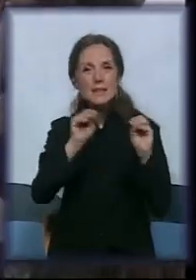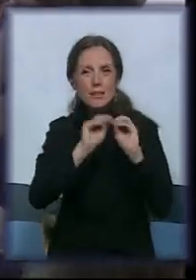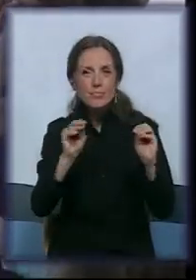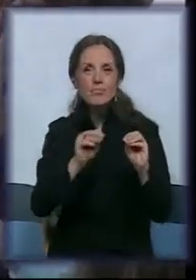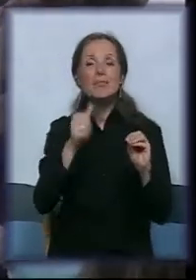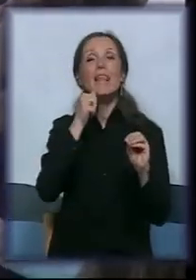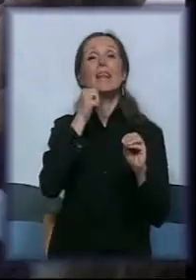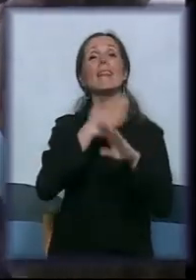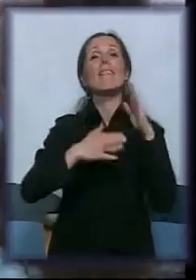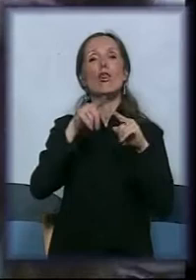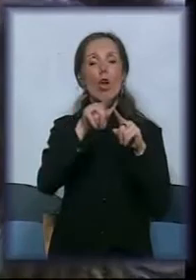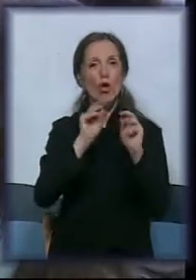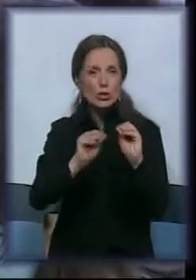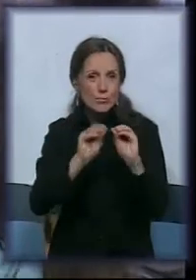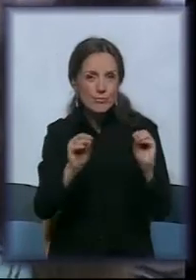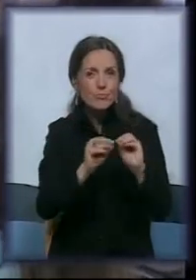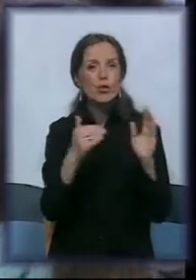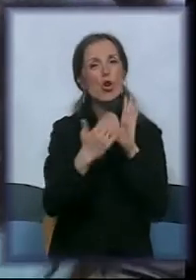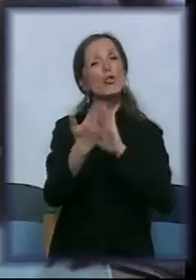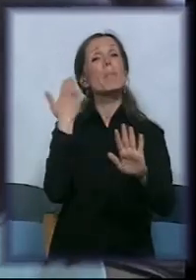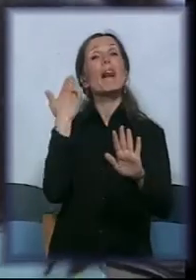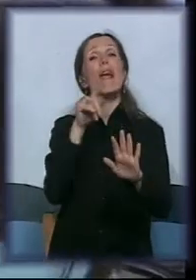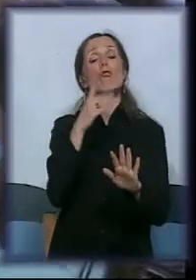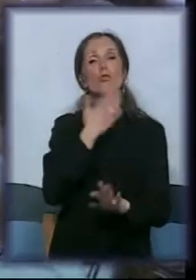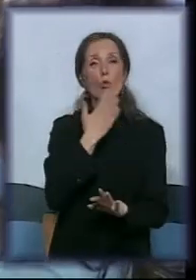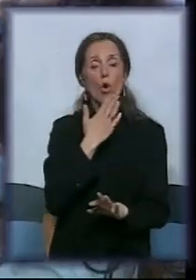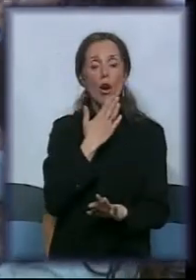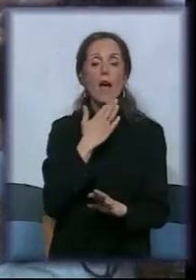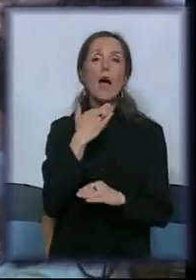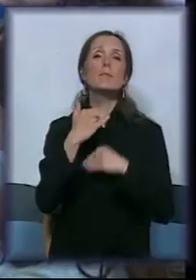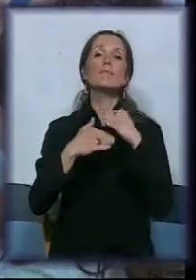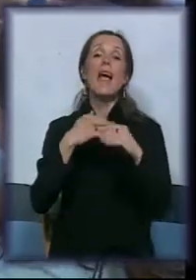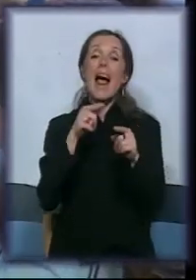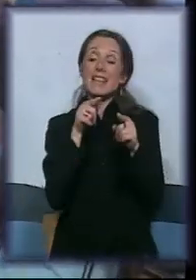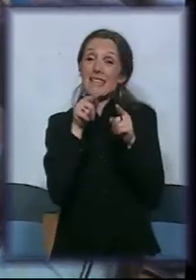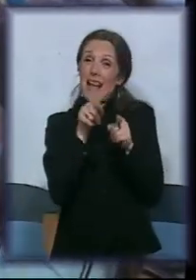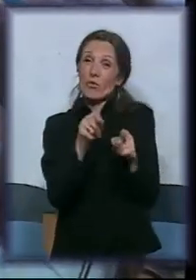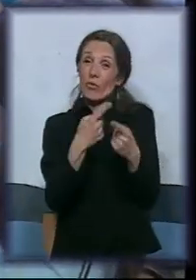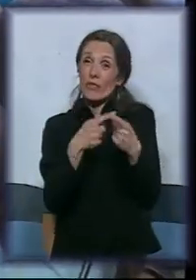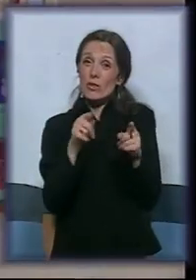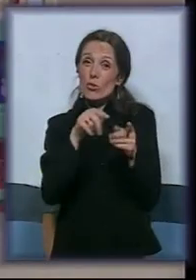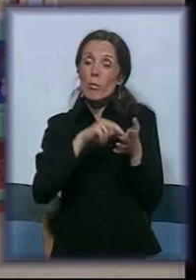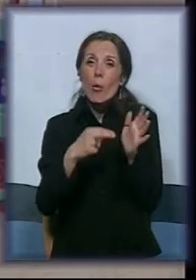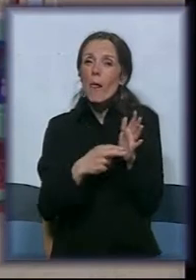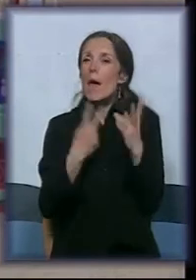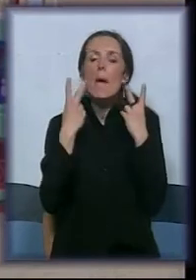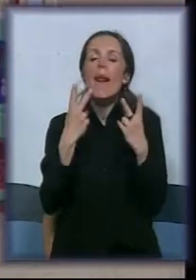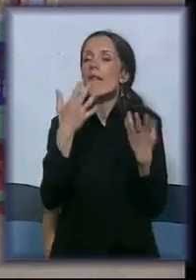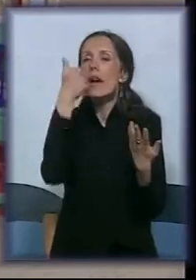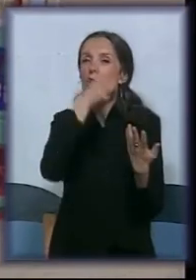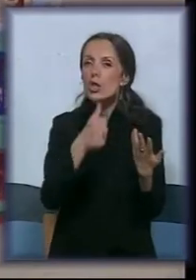još pre polaskao u školu. Međutim, za tu vrstu problema najbitnija je